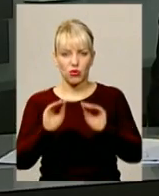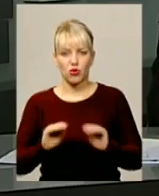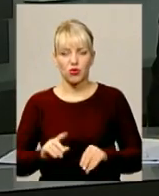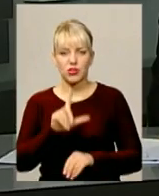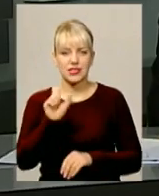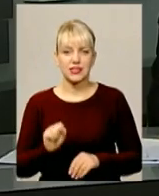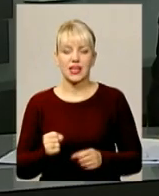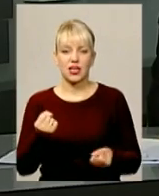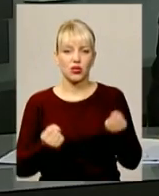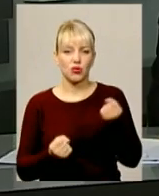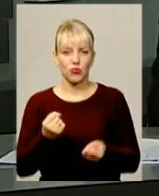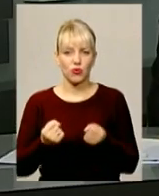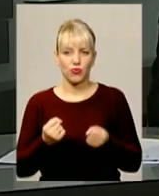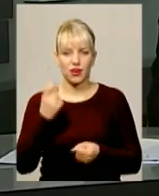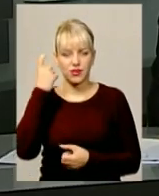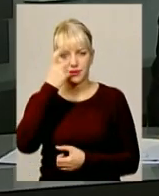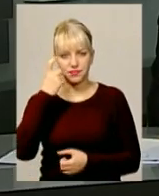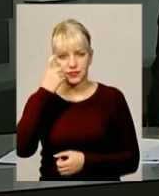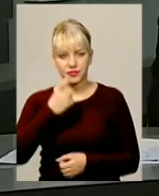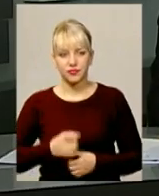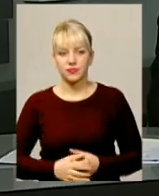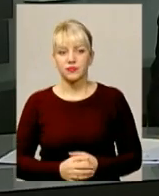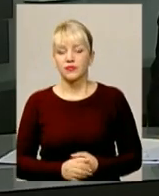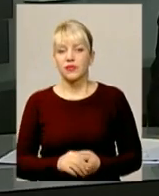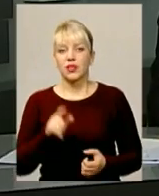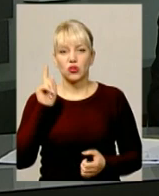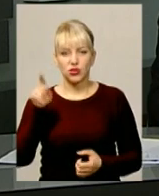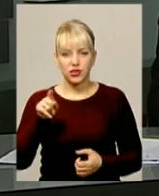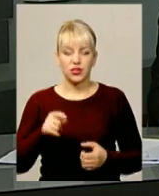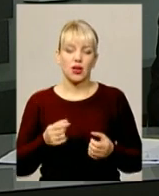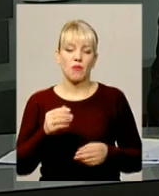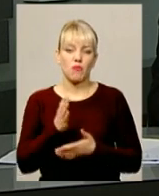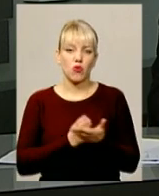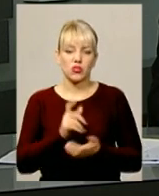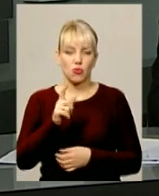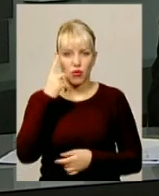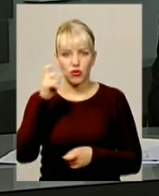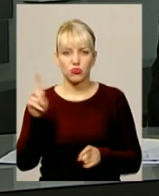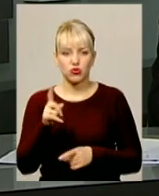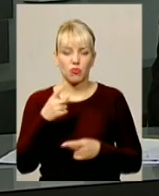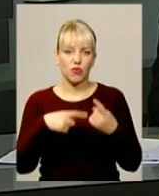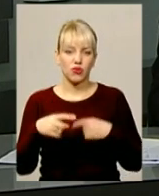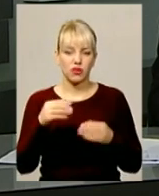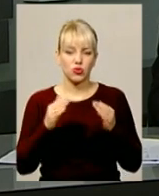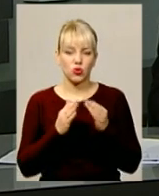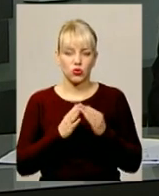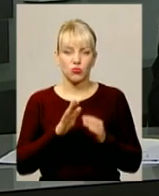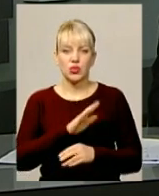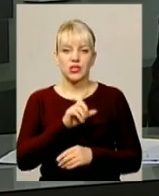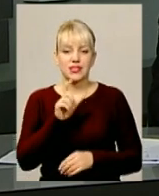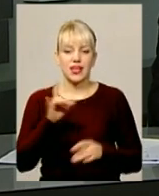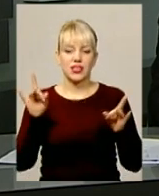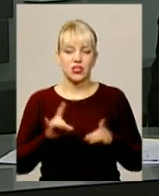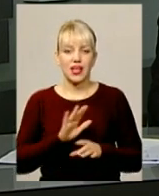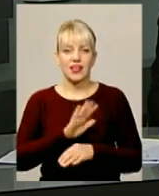кермування транспортним засобом у стані алкогольного сп'яніння. Тоді посадовець повідомив, повертався додому з ресторану та нетврезим себе не